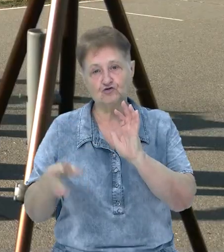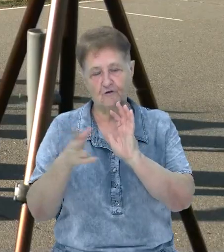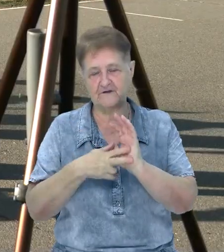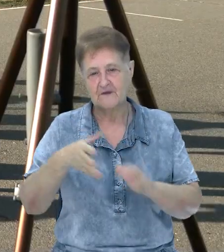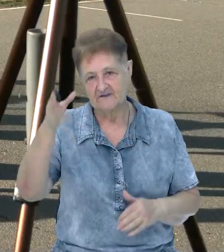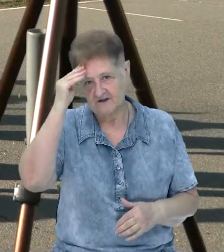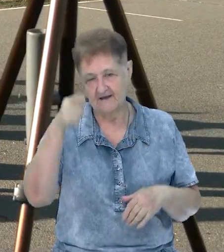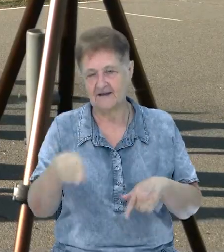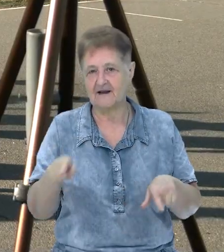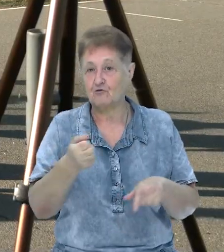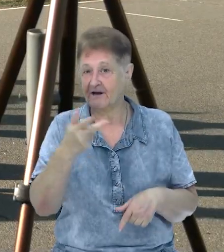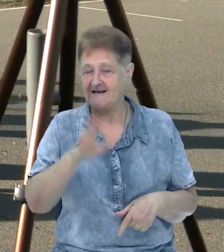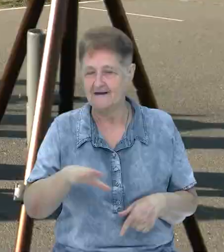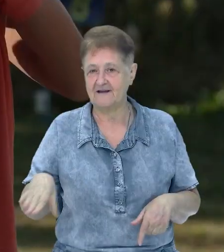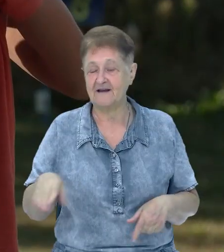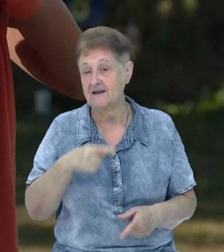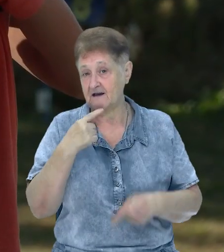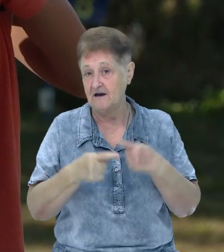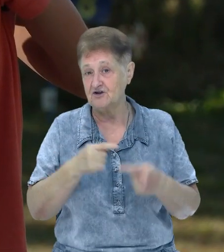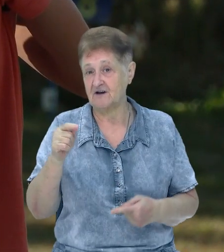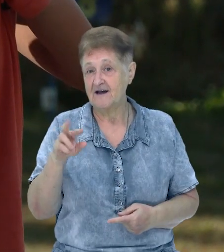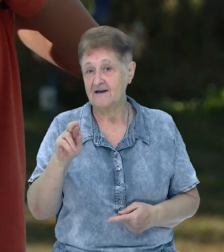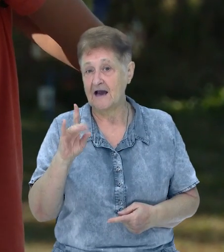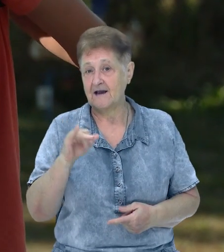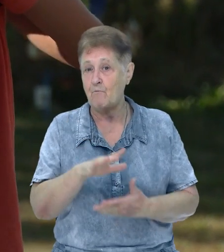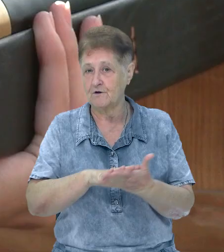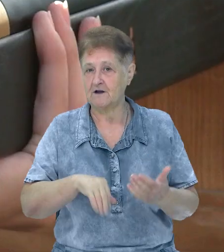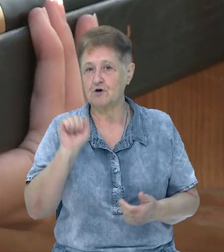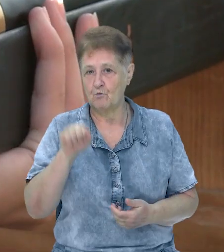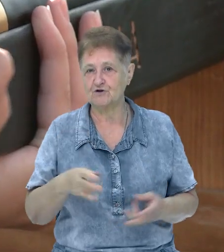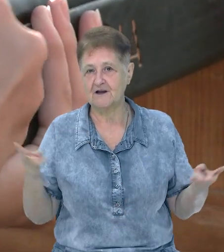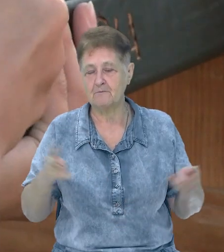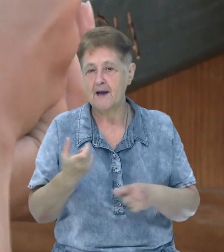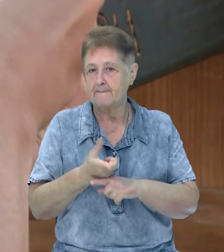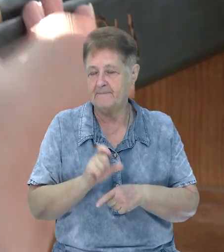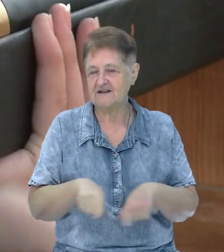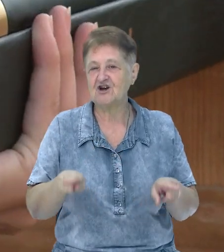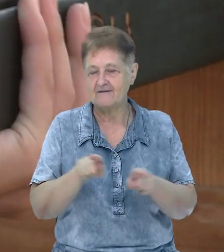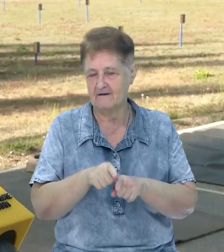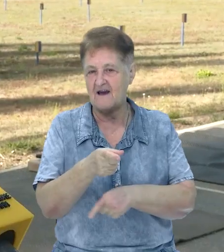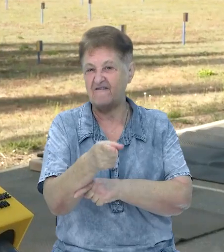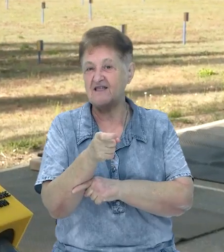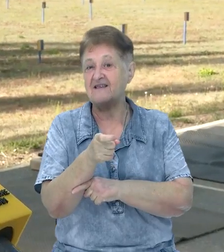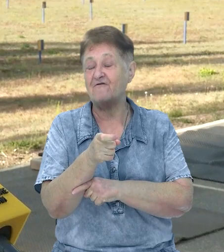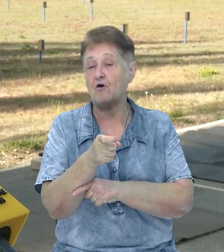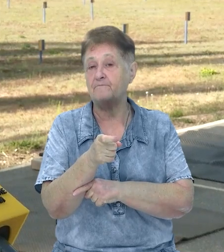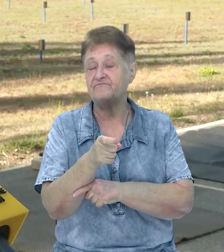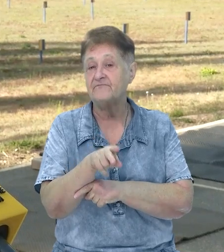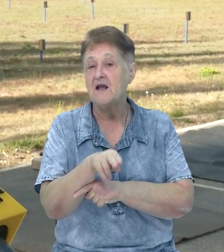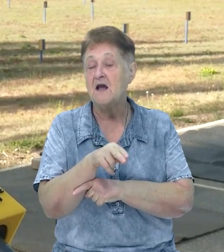Зважаючи на таку кількість дітей, каже Ігор Якименко, подальшому їм може знадобитись більше подібних гвинтівок. В планах,